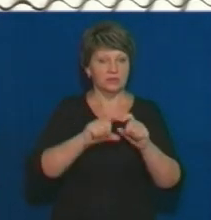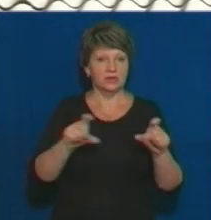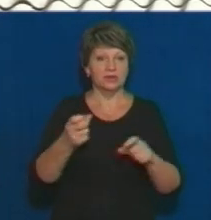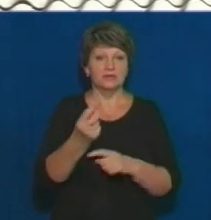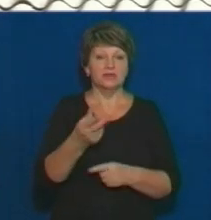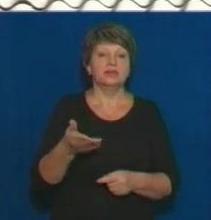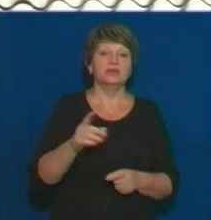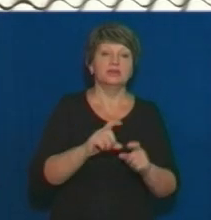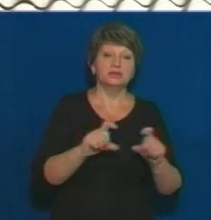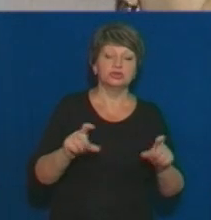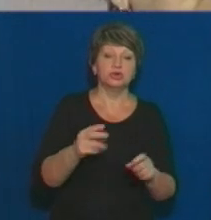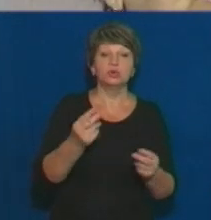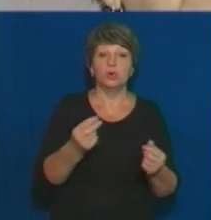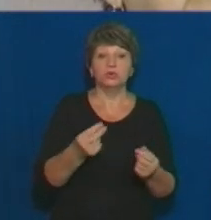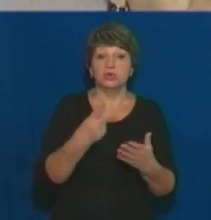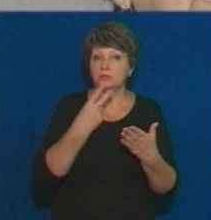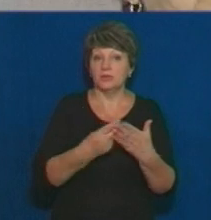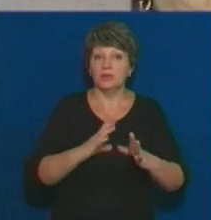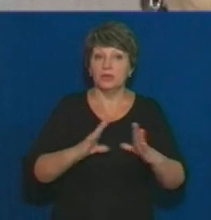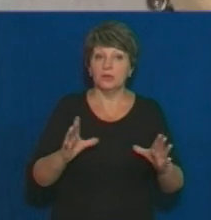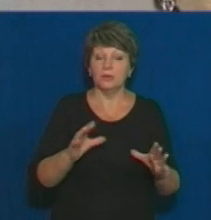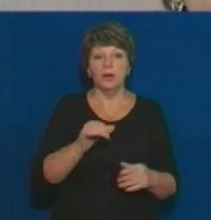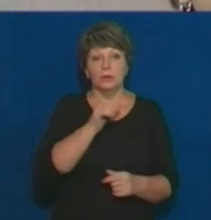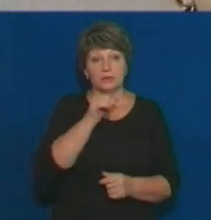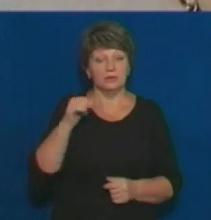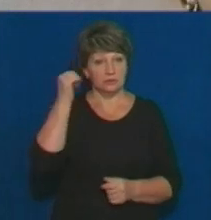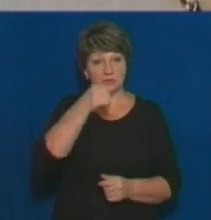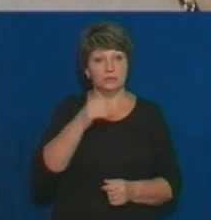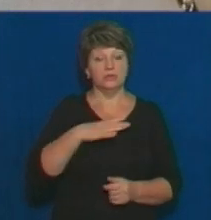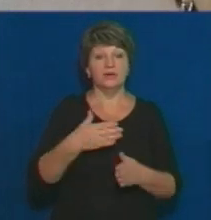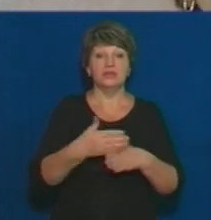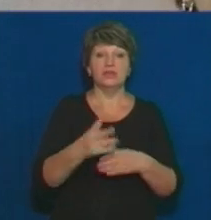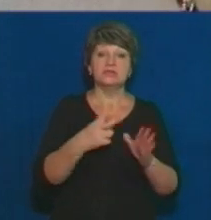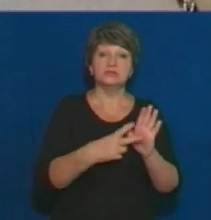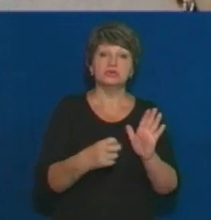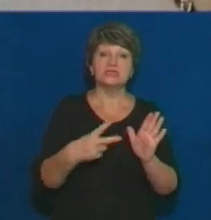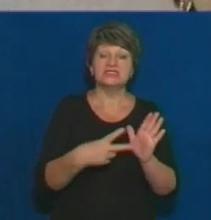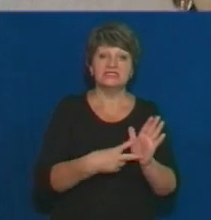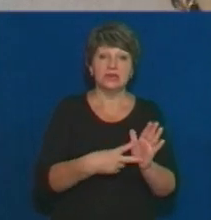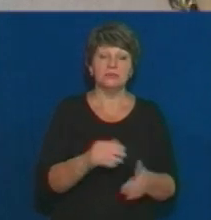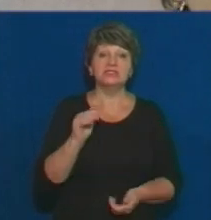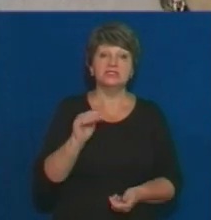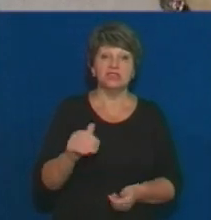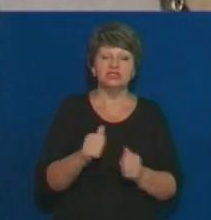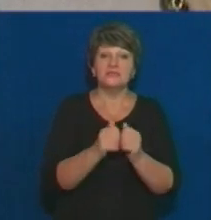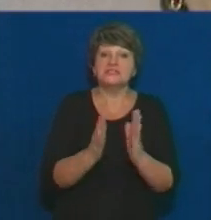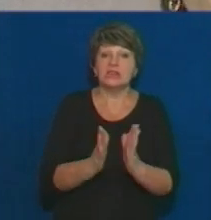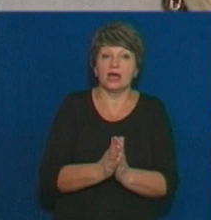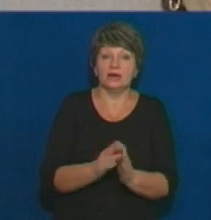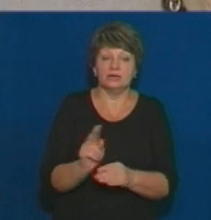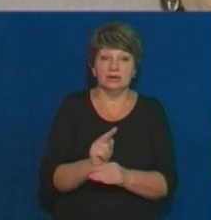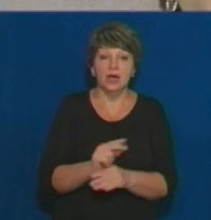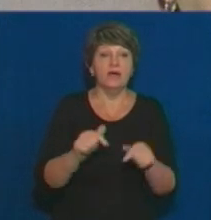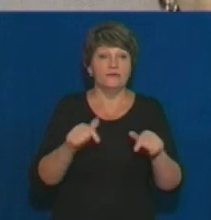коштів не передбачила. В минулому році було виділено 707 тисяч взагалі на ремонтні роботи, в тому числі